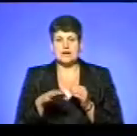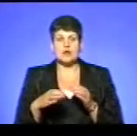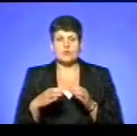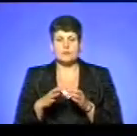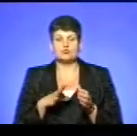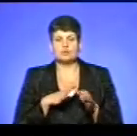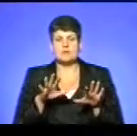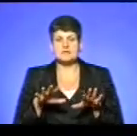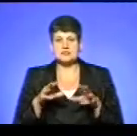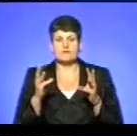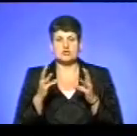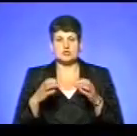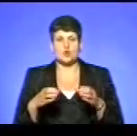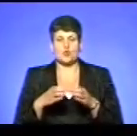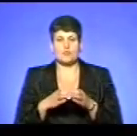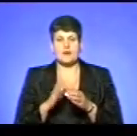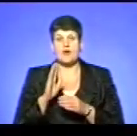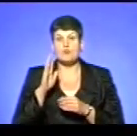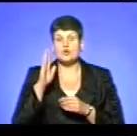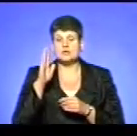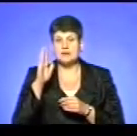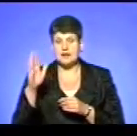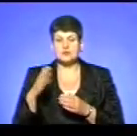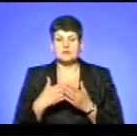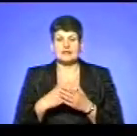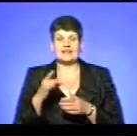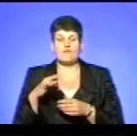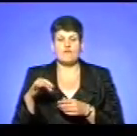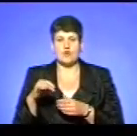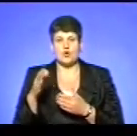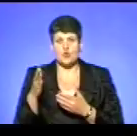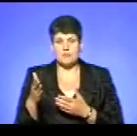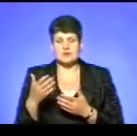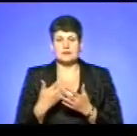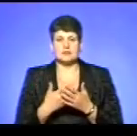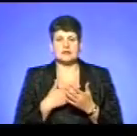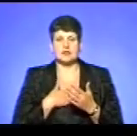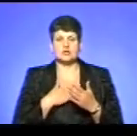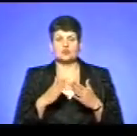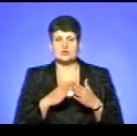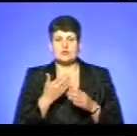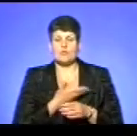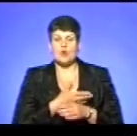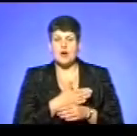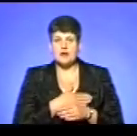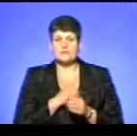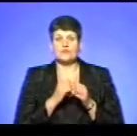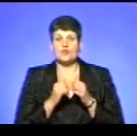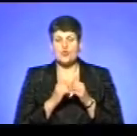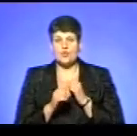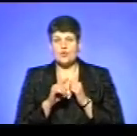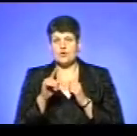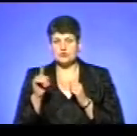щоб була місцева пожежна команда. А в подальшому, за прикладом європейським, за прикладом наших сусідів-поляків, щоб в кожному